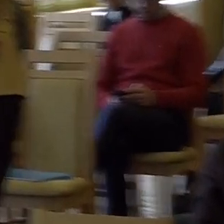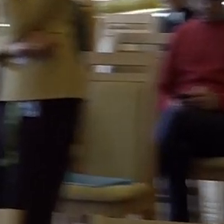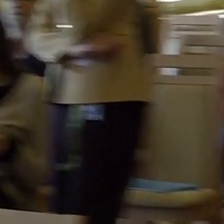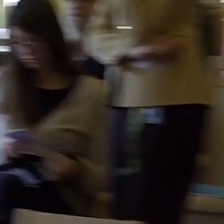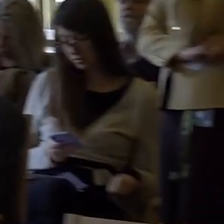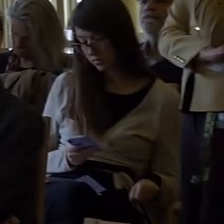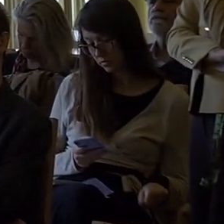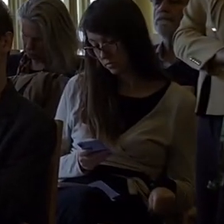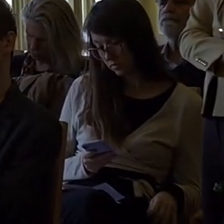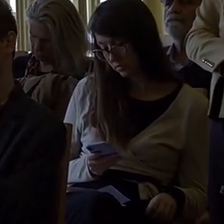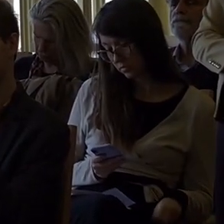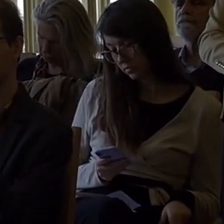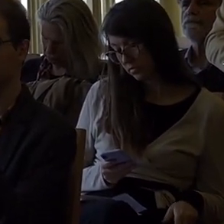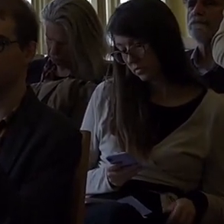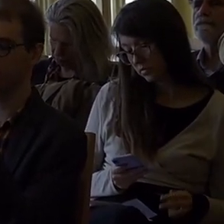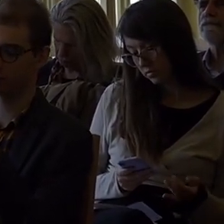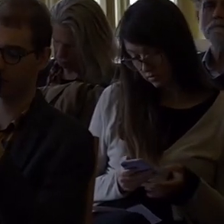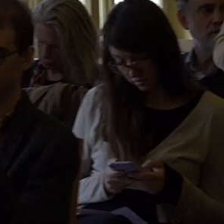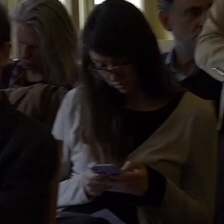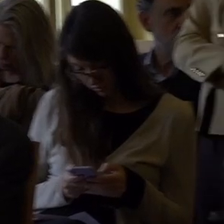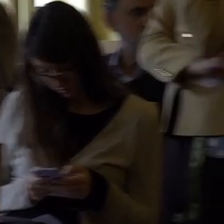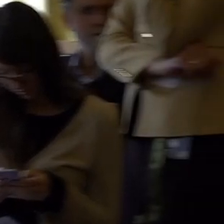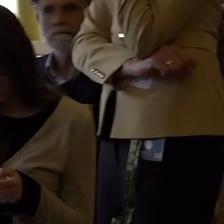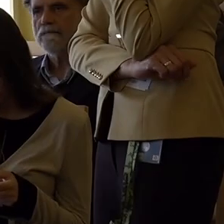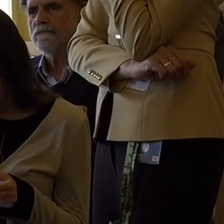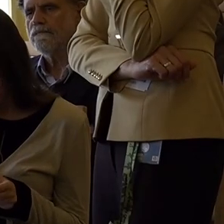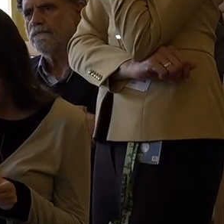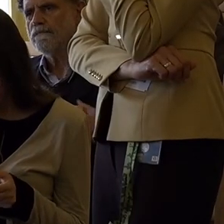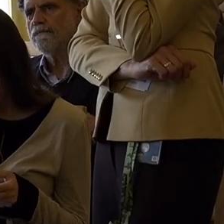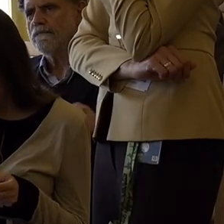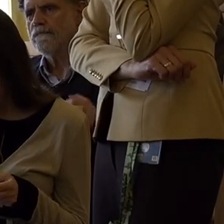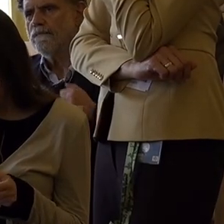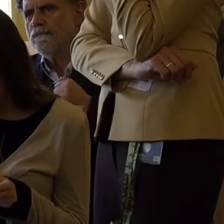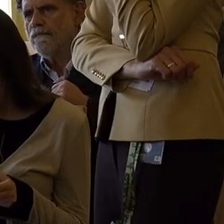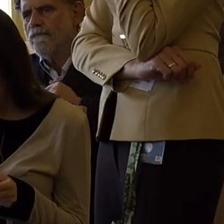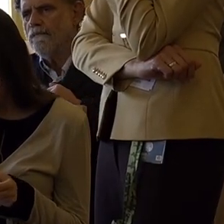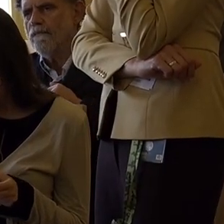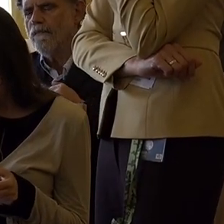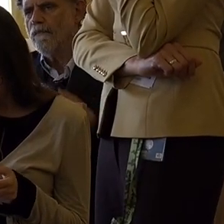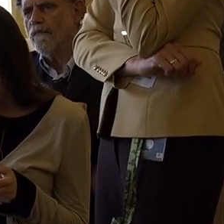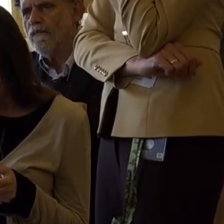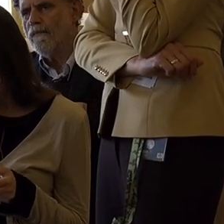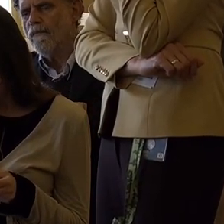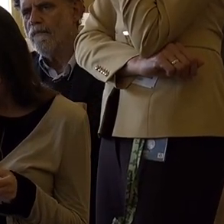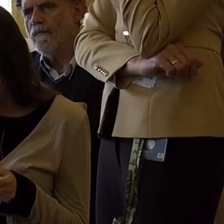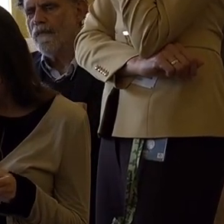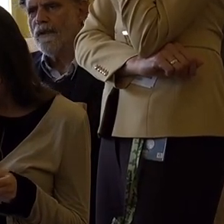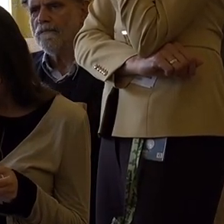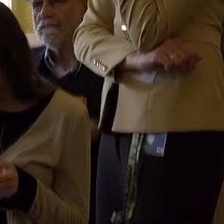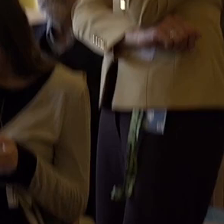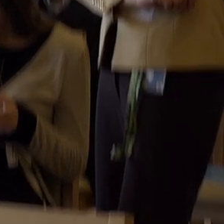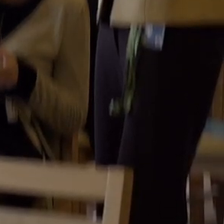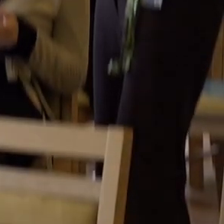se setkávate s tím, jako výrozhlasu, že si lidé radši přečtou to, že já jsem teď